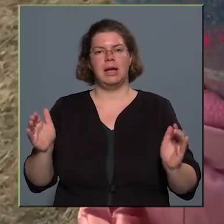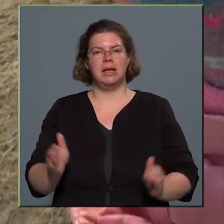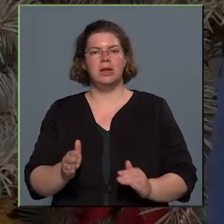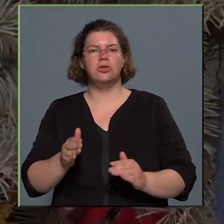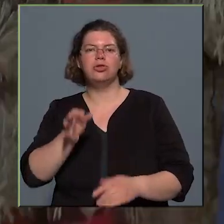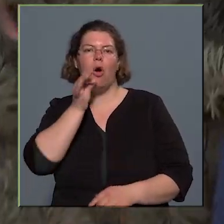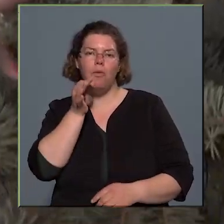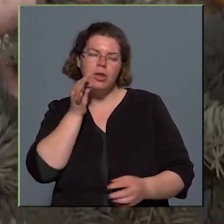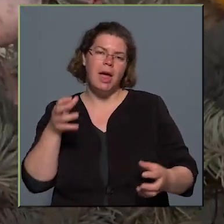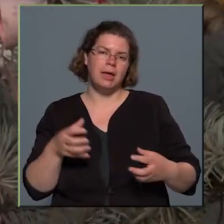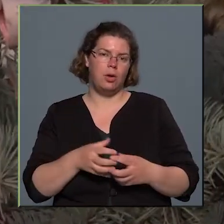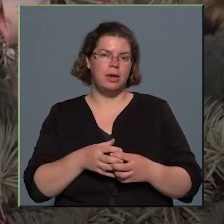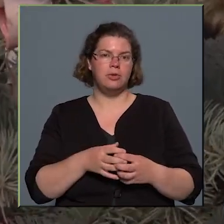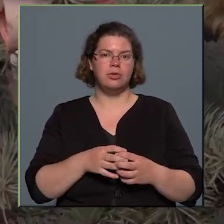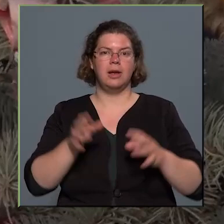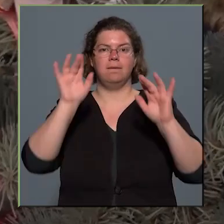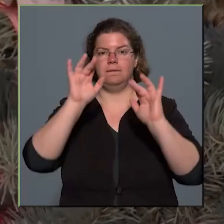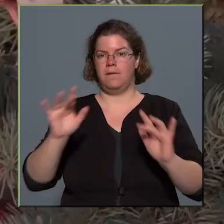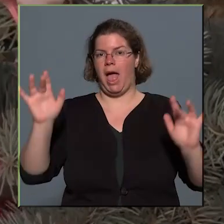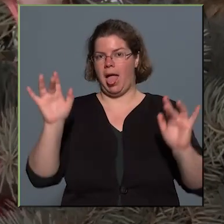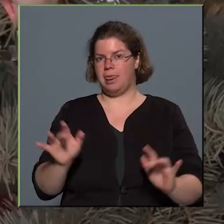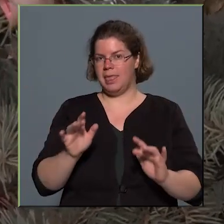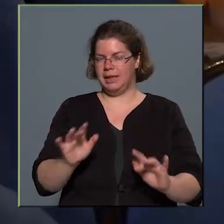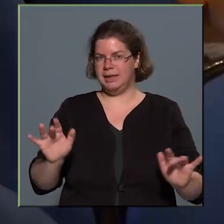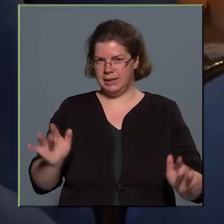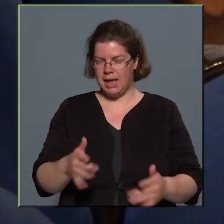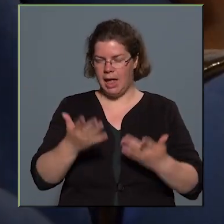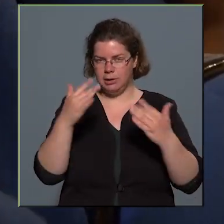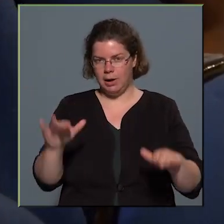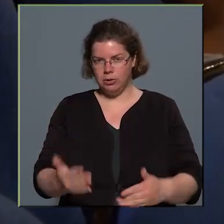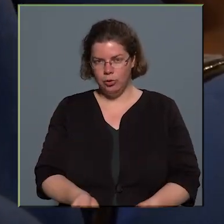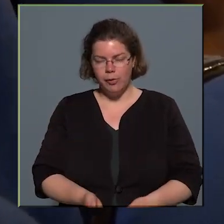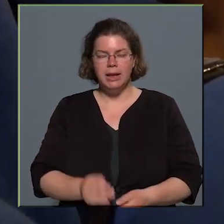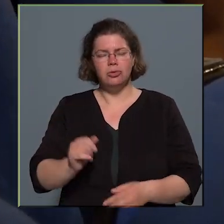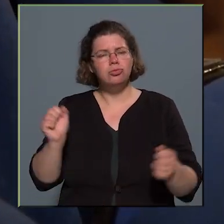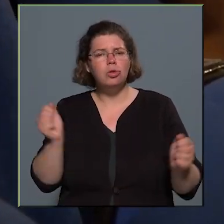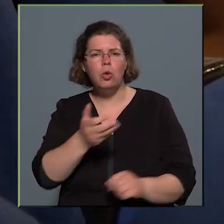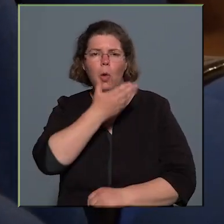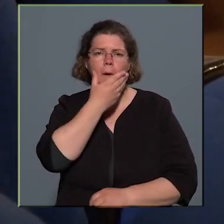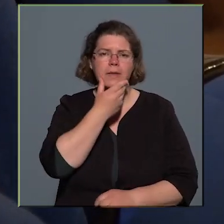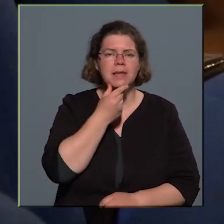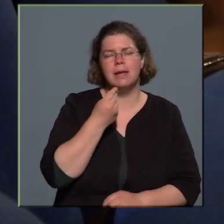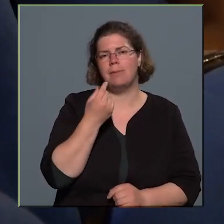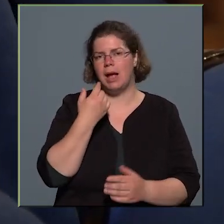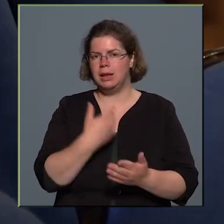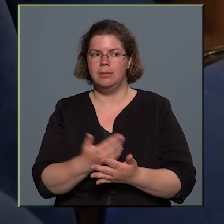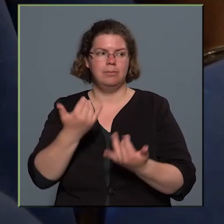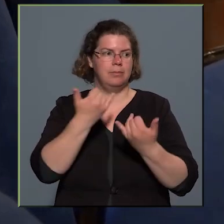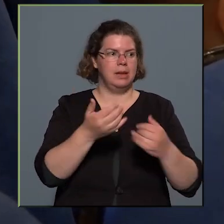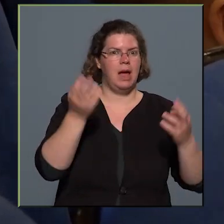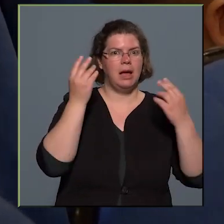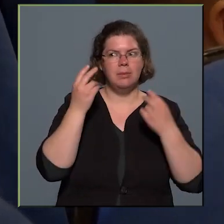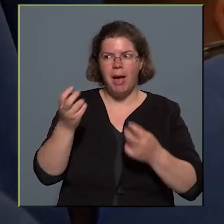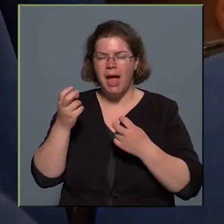kis óvodai közösség feldíszített karácsonyfákat. És ezek nagyon szépek lettek, mindenki ezt megcsodálta,